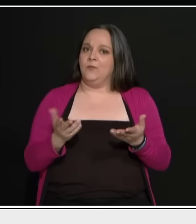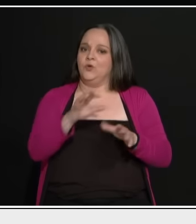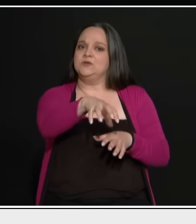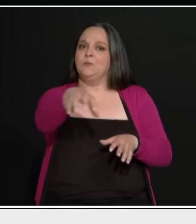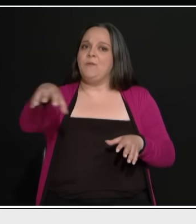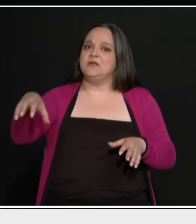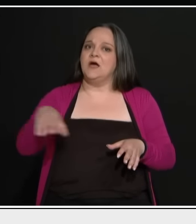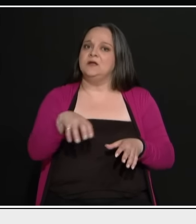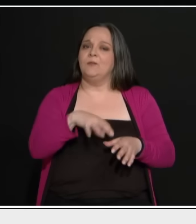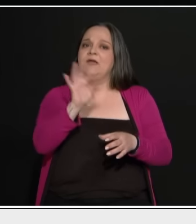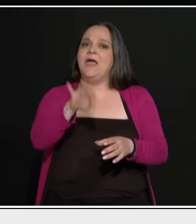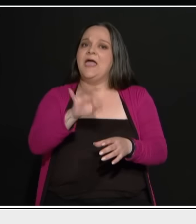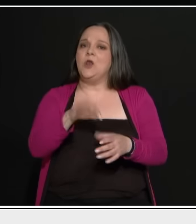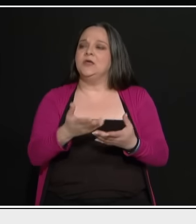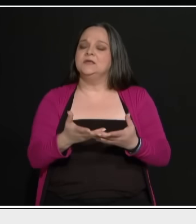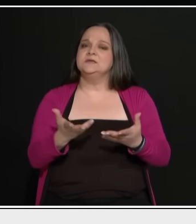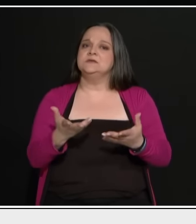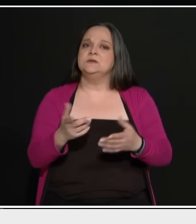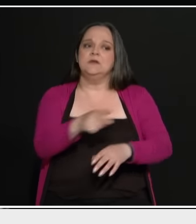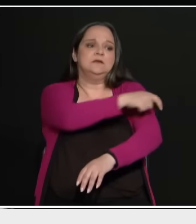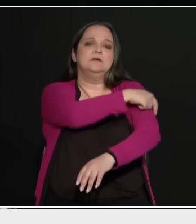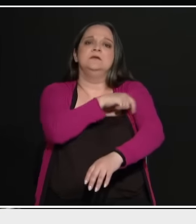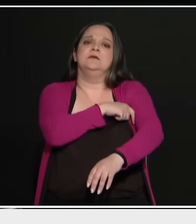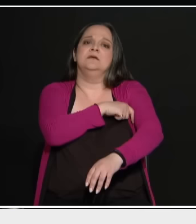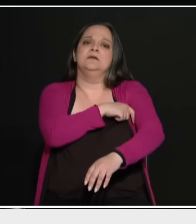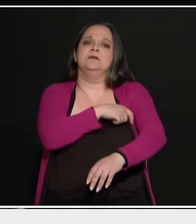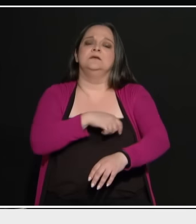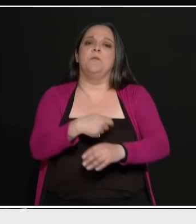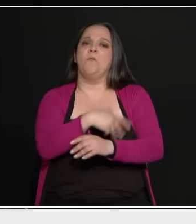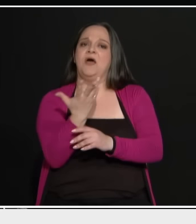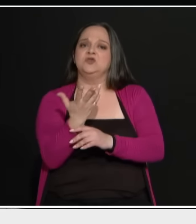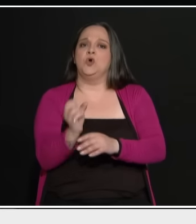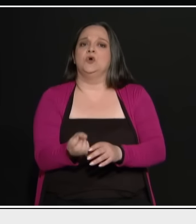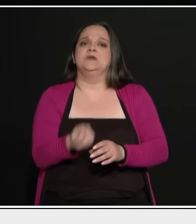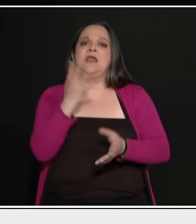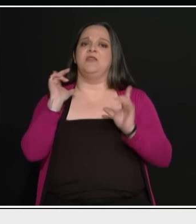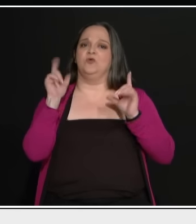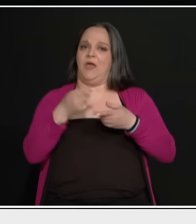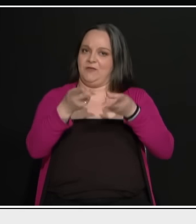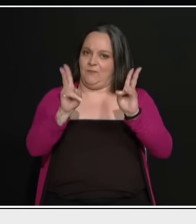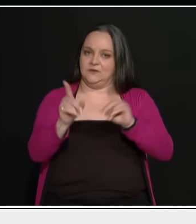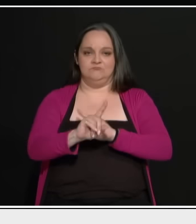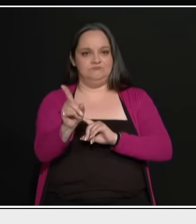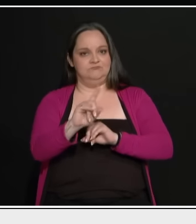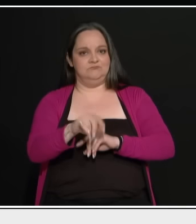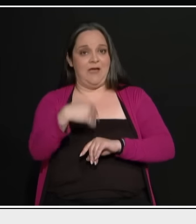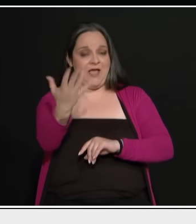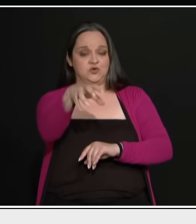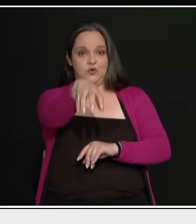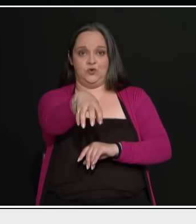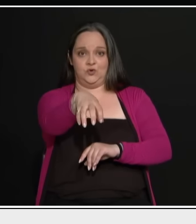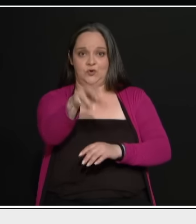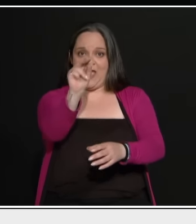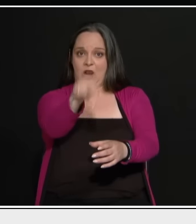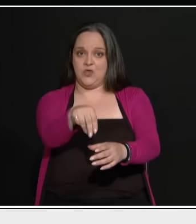να είναι μαζεμένοι με τα περιβραχιόνια του ΠΑΣΟΚ και της Ν.Δ. είναι επιτρέπεται αυτό. Απαγορεύεται έξω από τα εκλογικά τμήματα